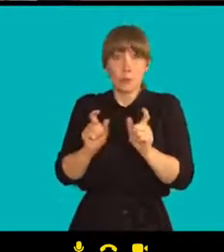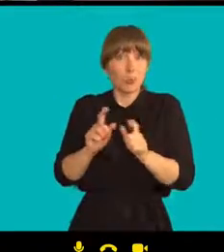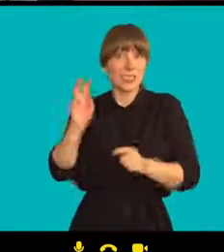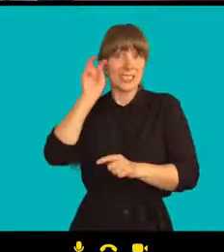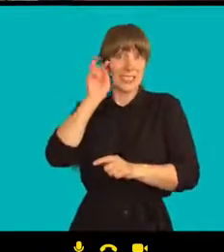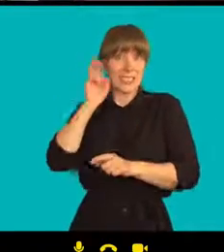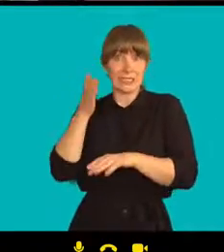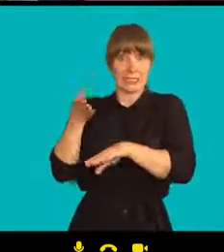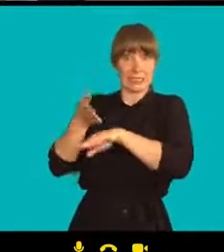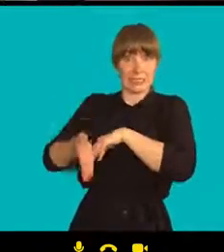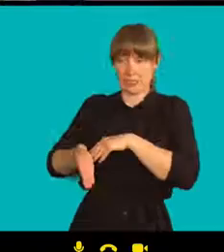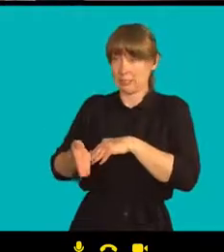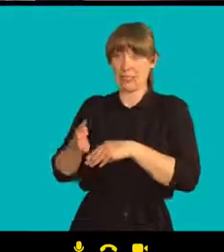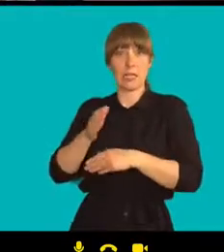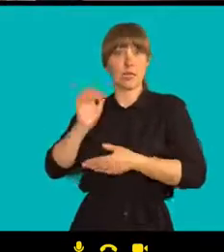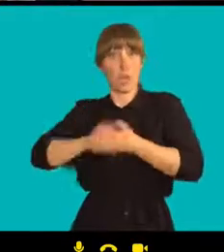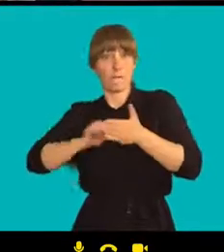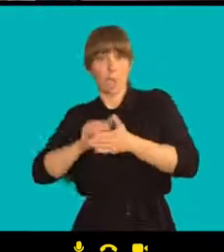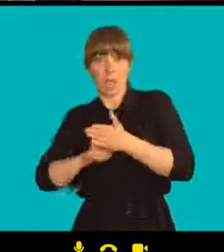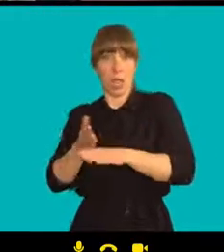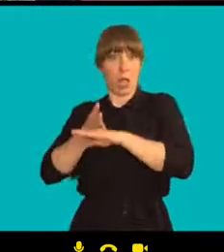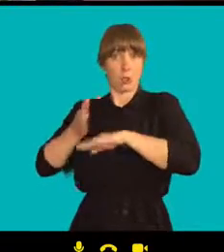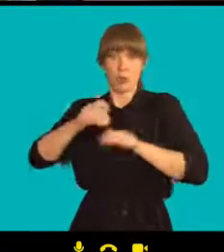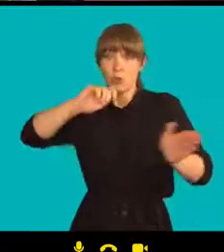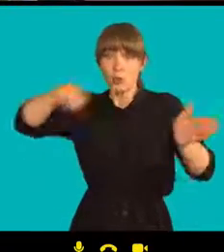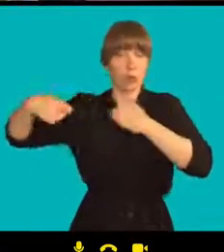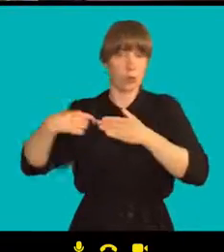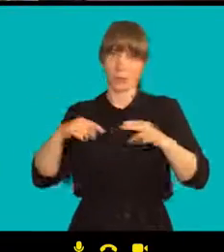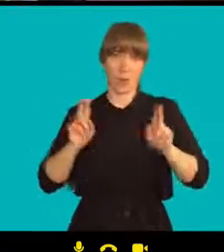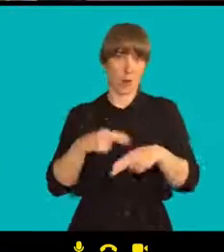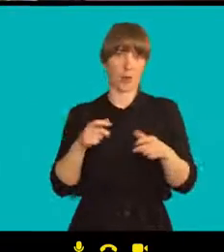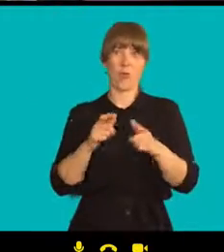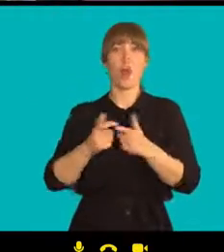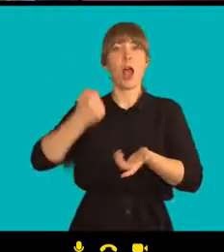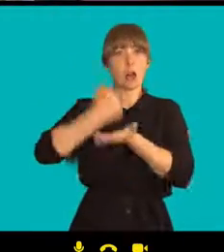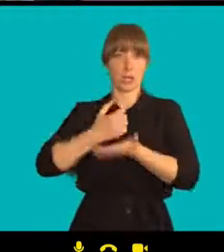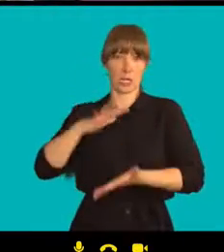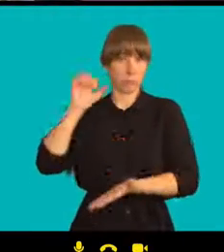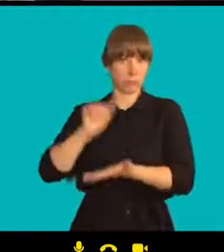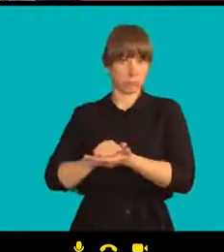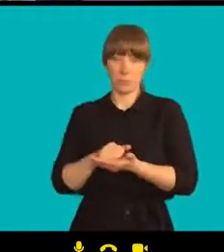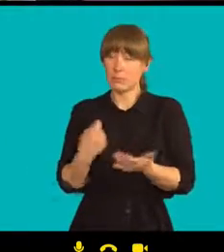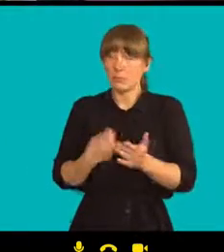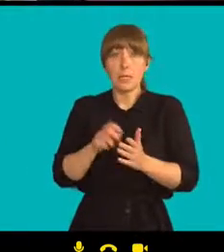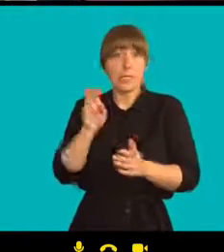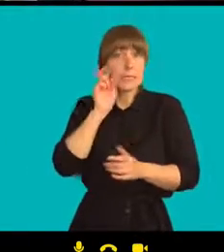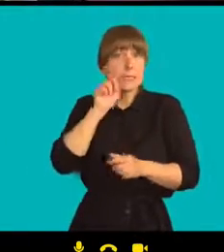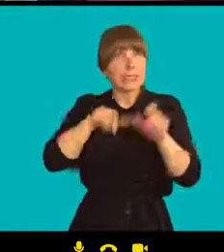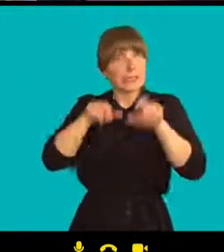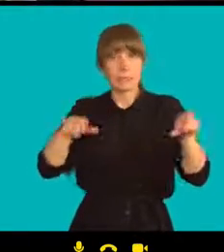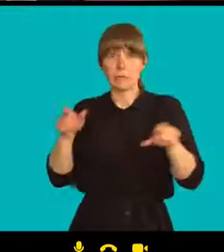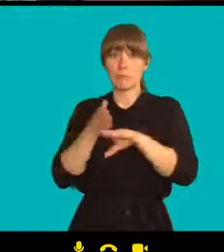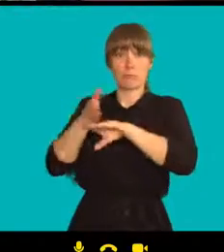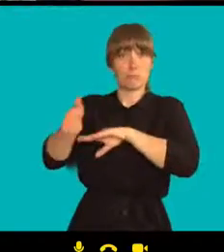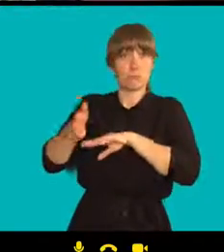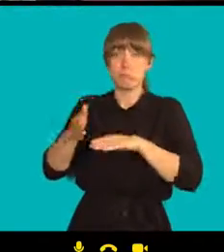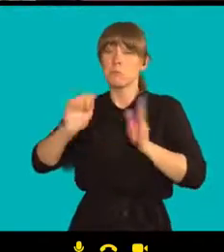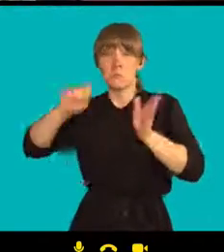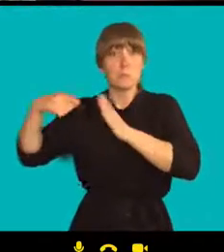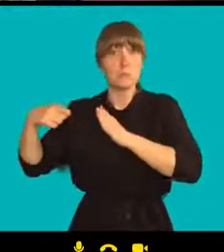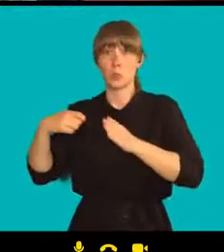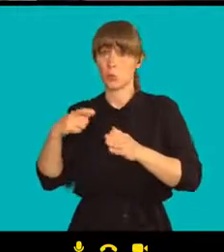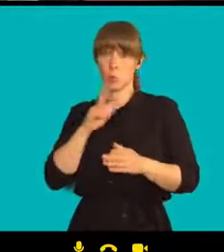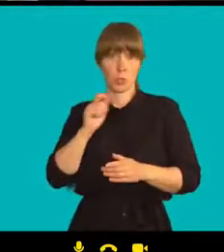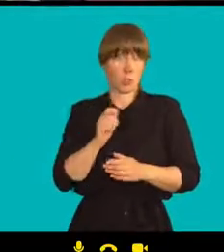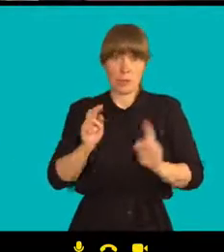reportéři nemohou, protože jim byly odbrány akreditace, takže my často nemáme ty informace, co vlastně dneska se v Bělorusku děje. A